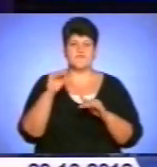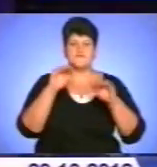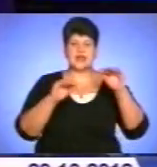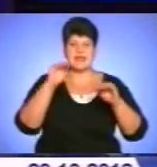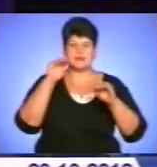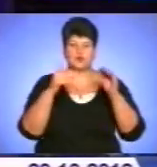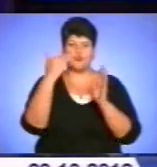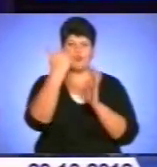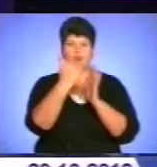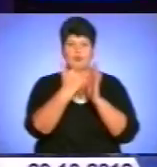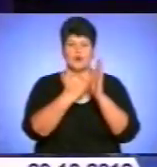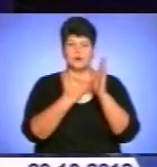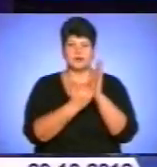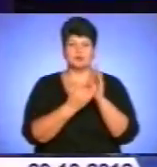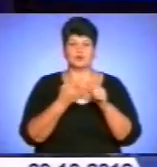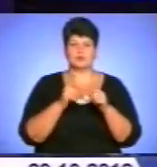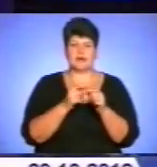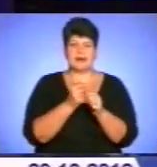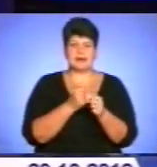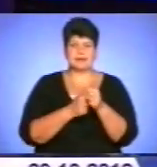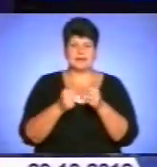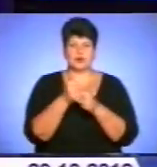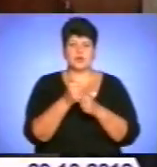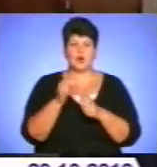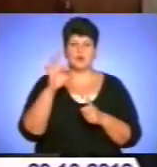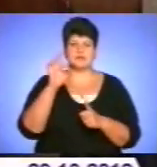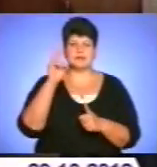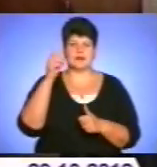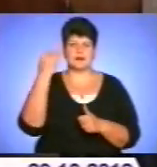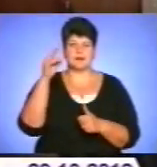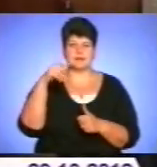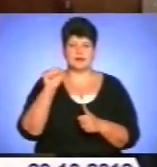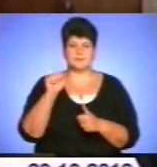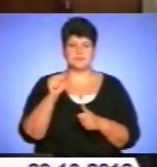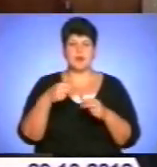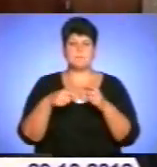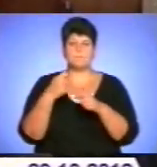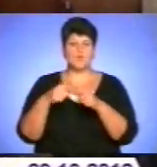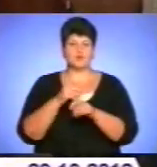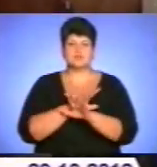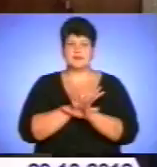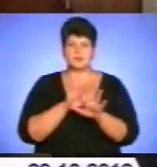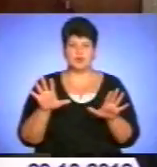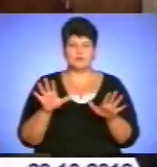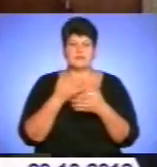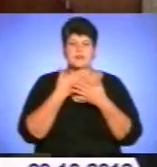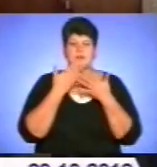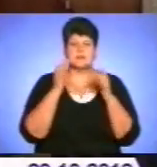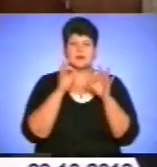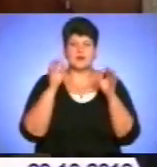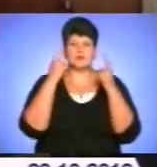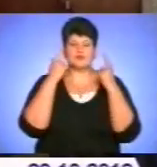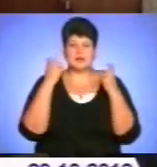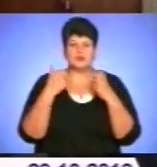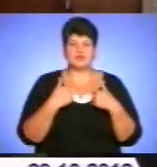по цьому мажоритарному округу лідирує Олексій Кайда. Порушень не було, ми не маємо ніякої інформації, до